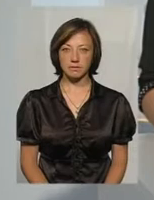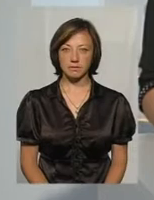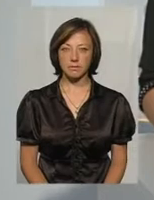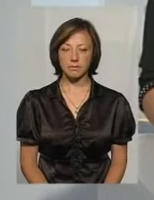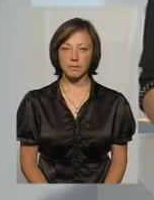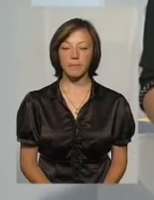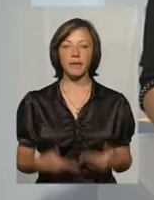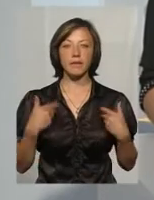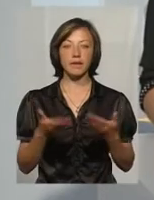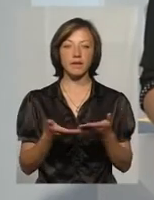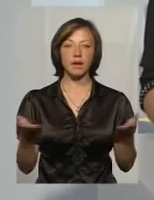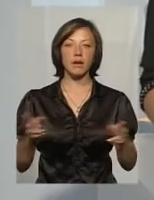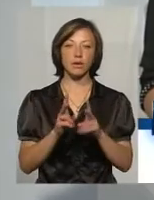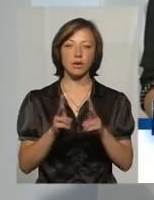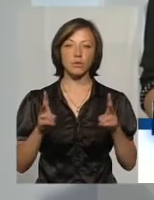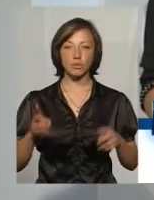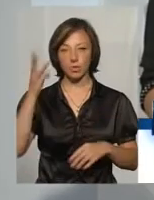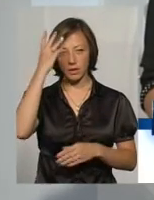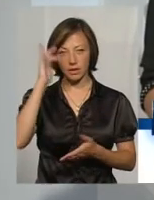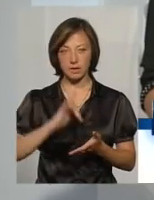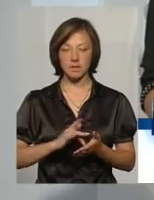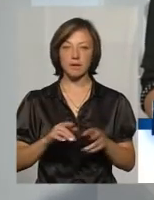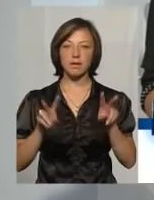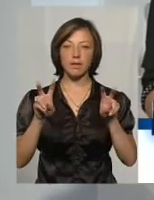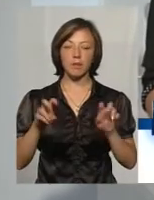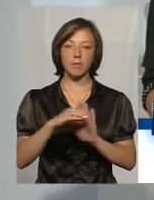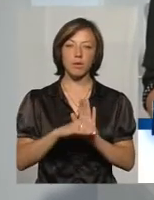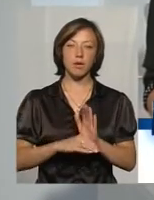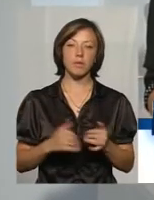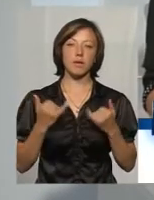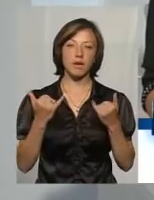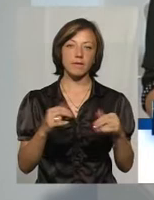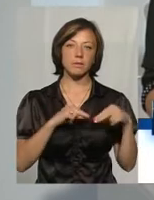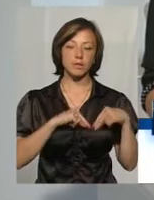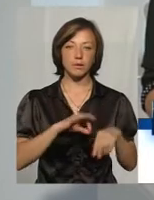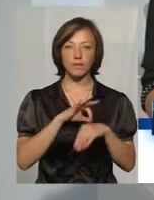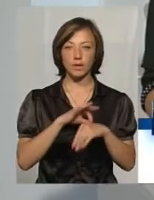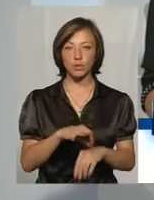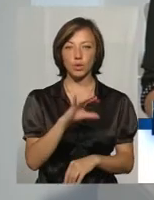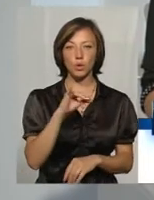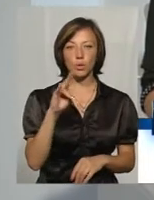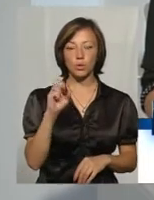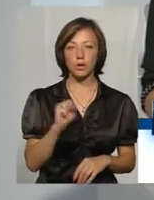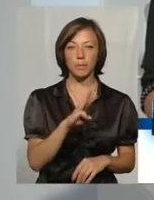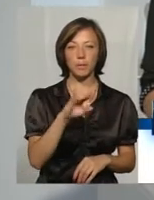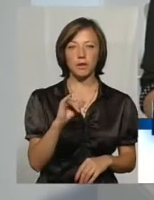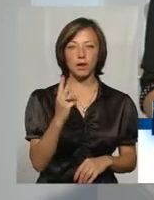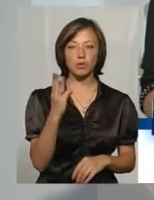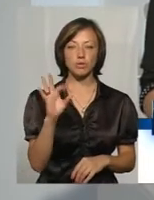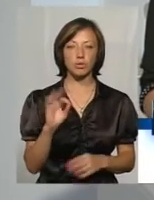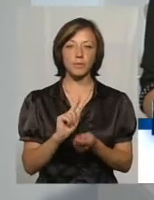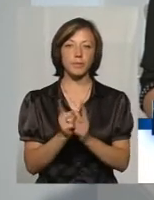Мої вітання усім телеглядачам Поділляцентр. В ефірі тема. Сьогодні для вас у студії працює ведуча юна мітрашко, сурдопереклад